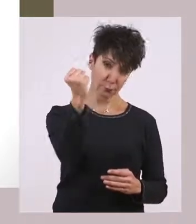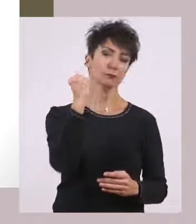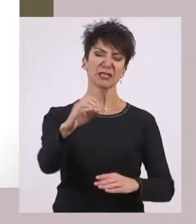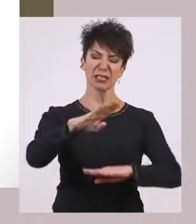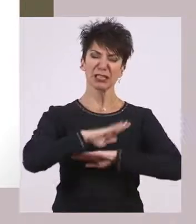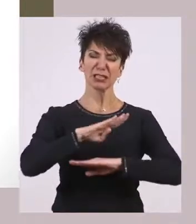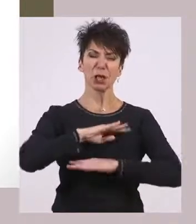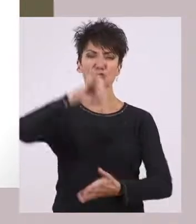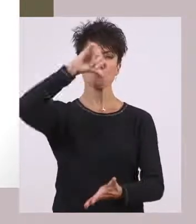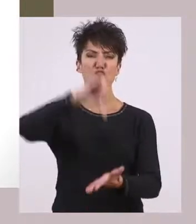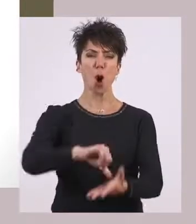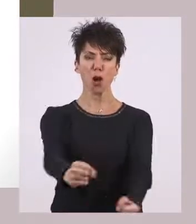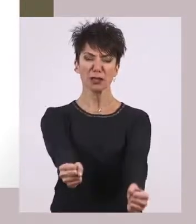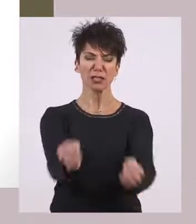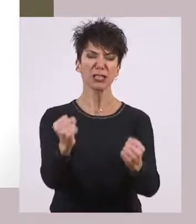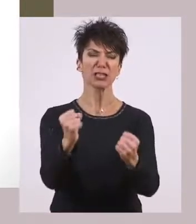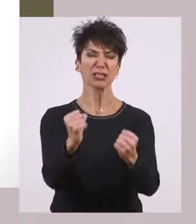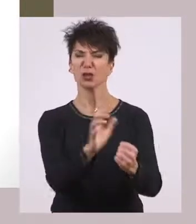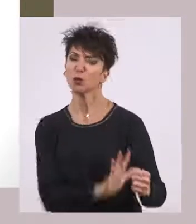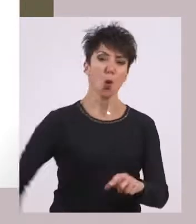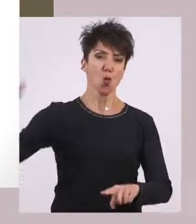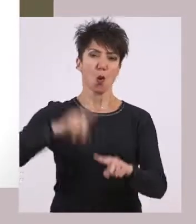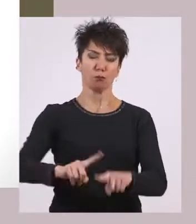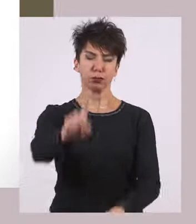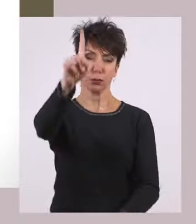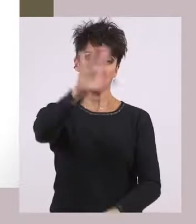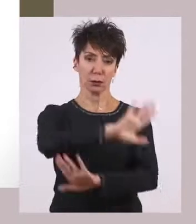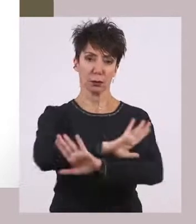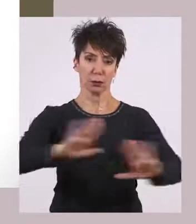στρατιωτικά πόλη του ελληνικού κόσμου.